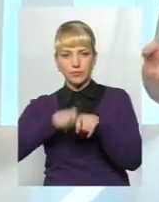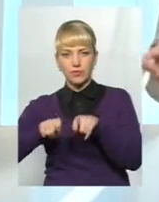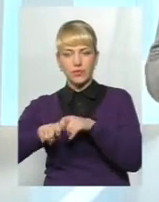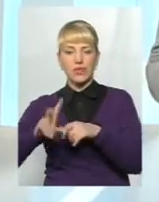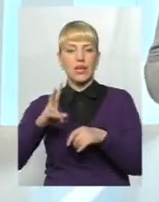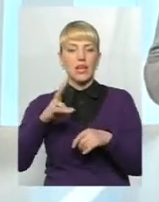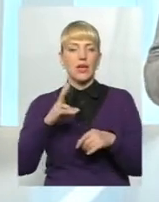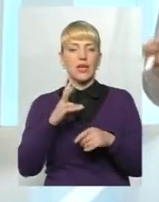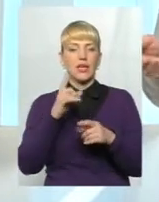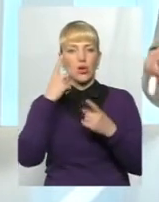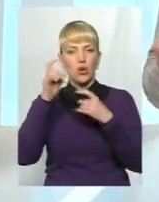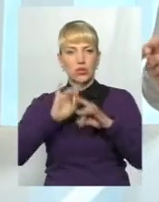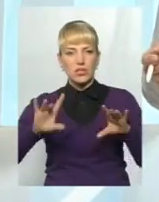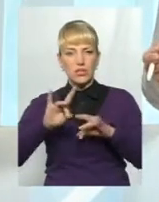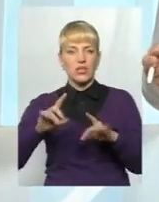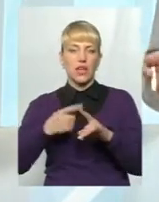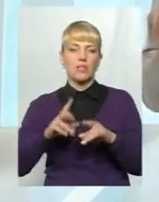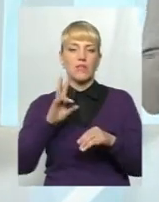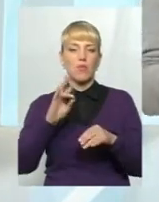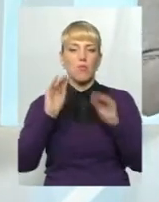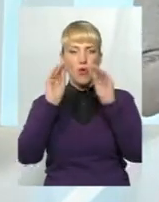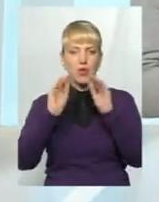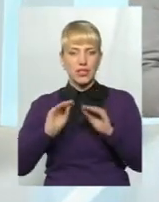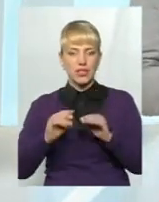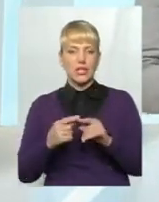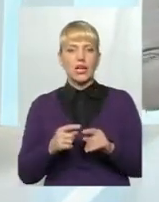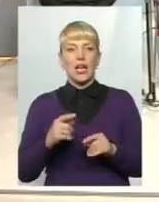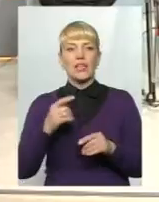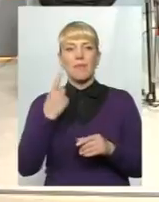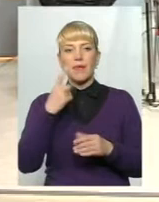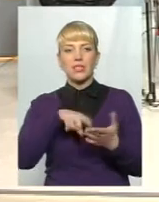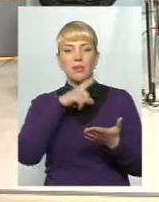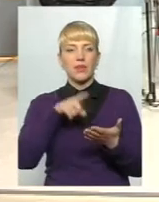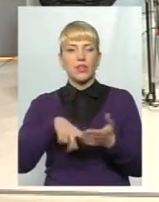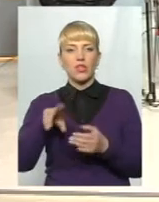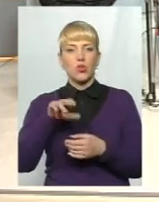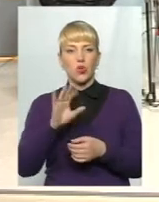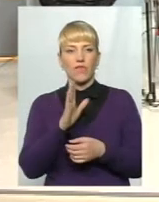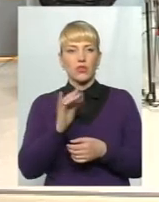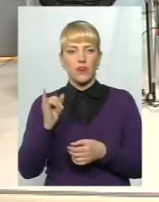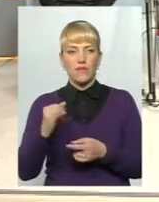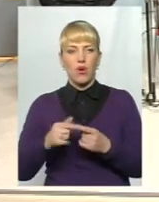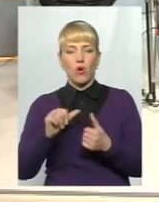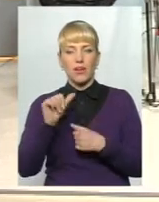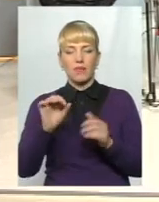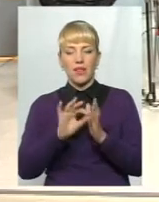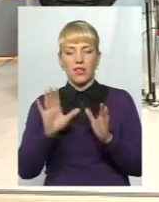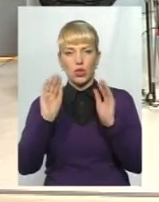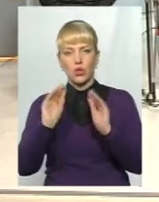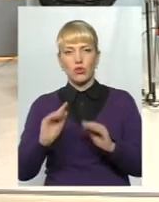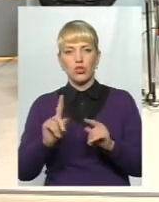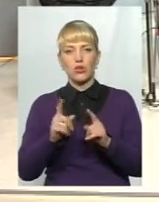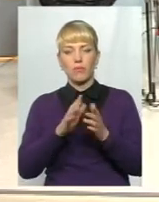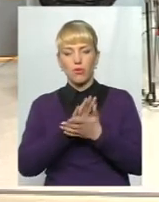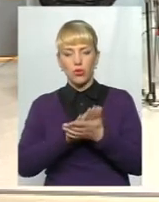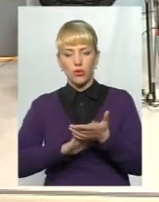ті декларації, які декларують наші чиновники. У мене перше запитання до Віктора Івановича. Окрім електронного декларування, триває ще, так би